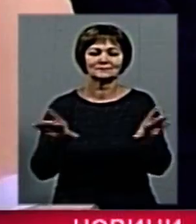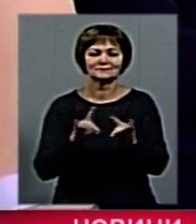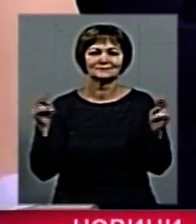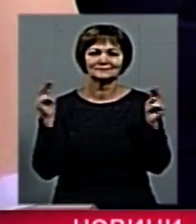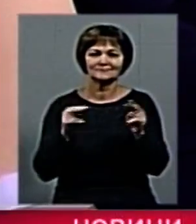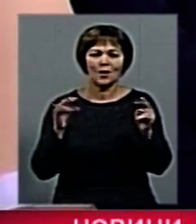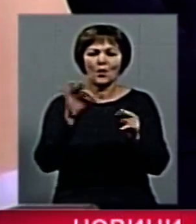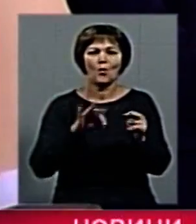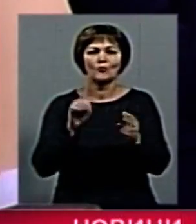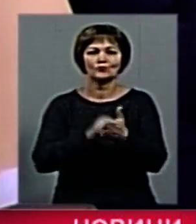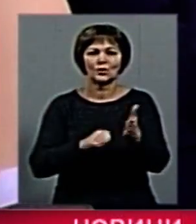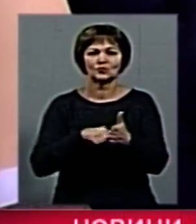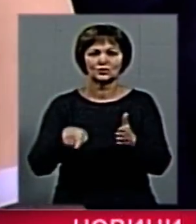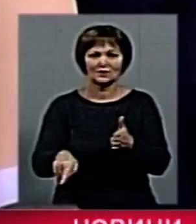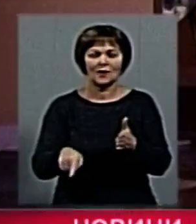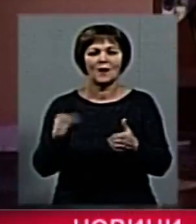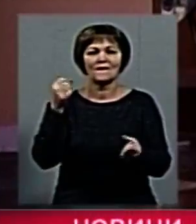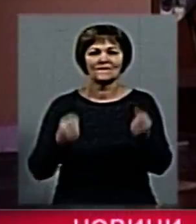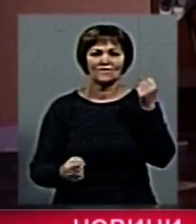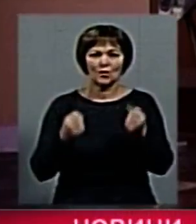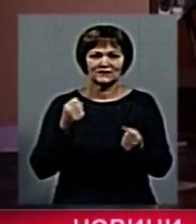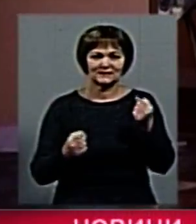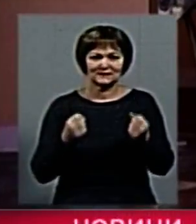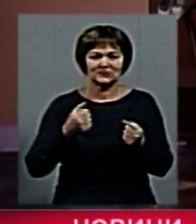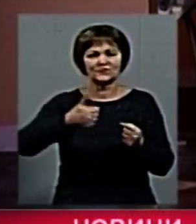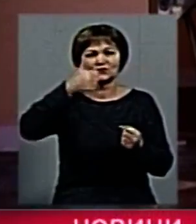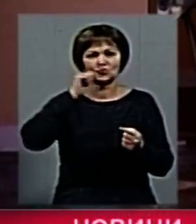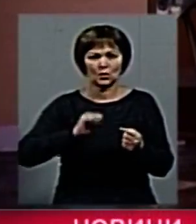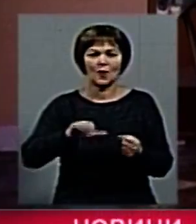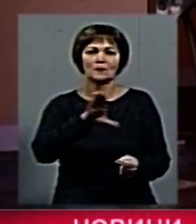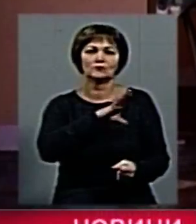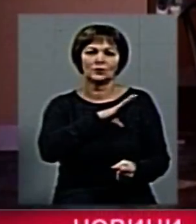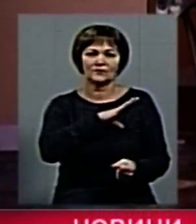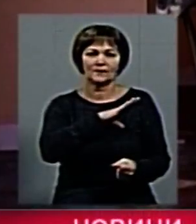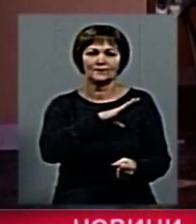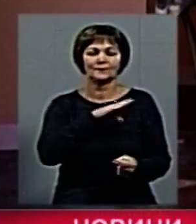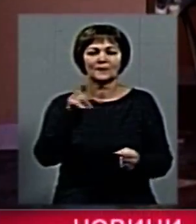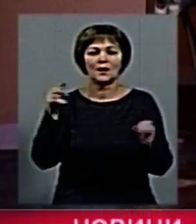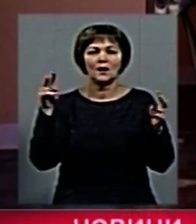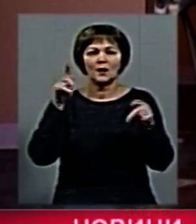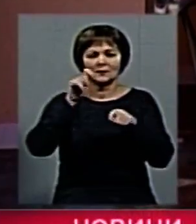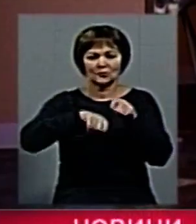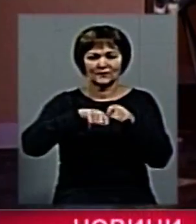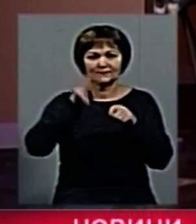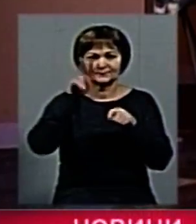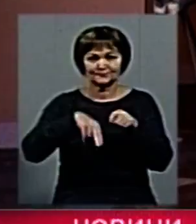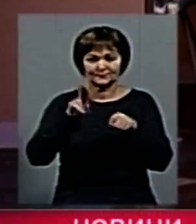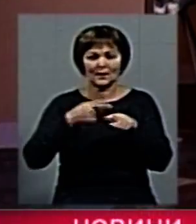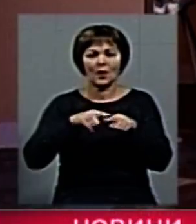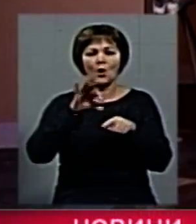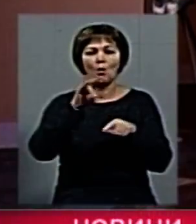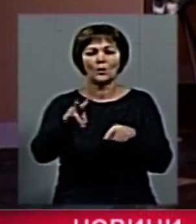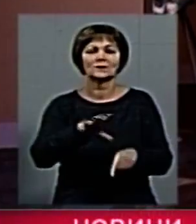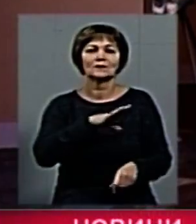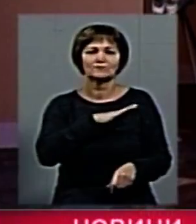слідчому щодо обставин. Водій вчора був освідуваний, він перебував у,